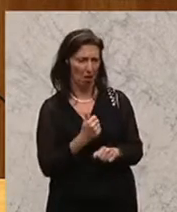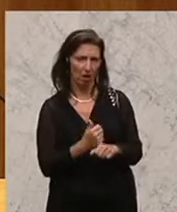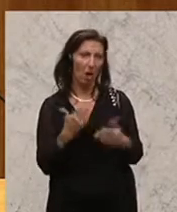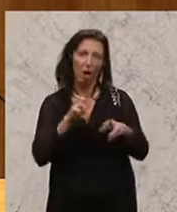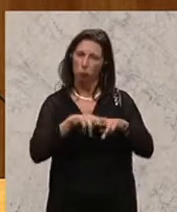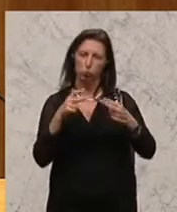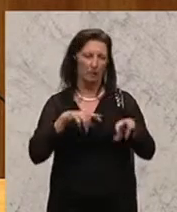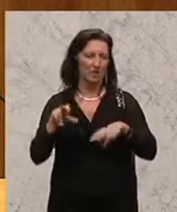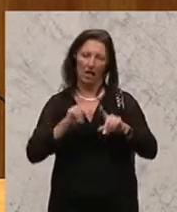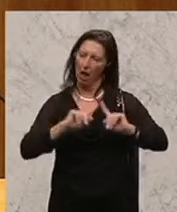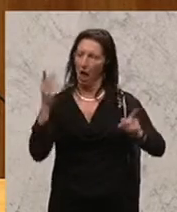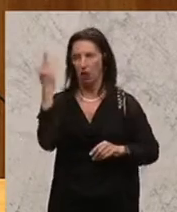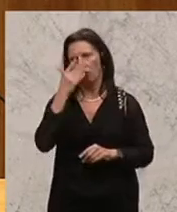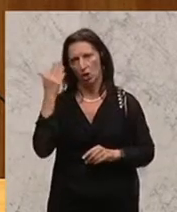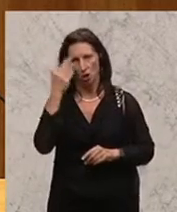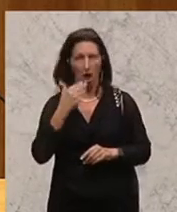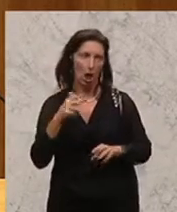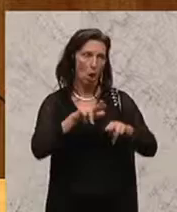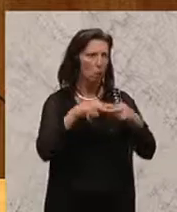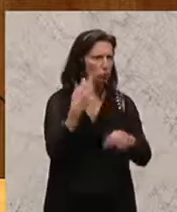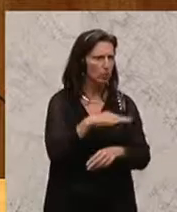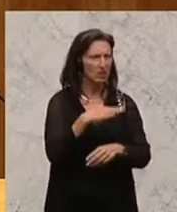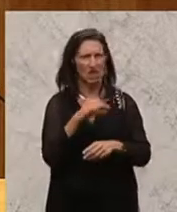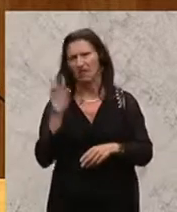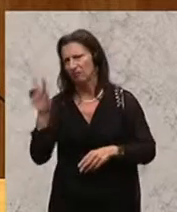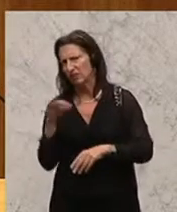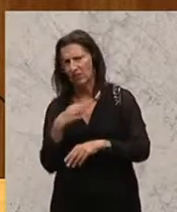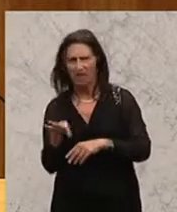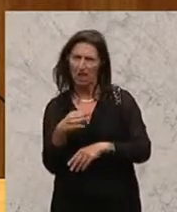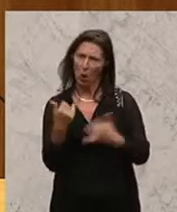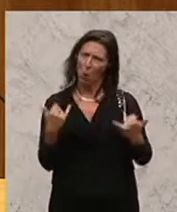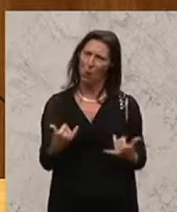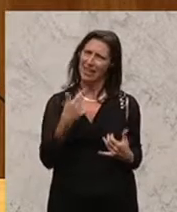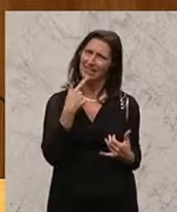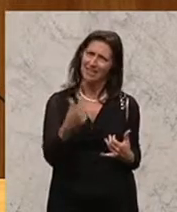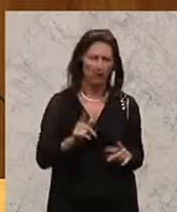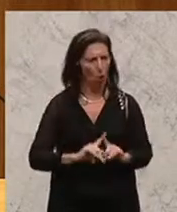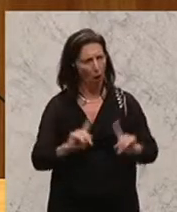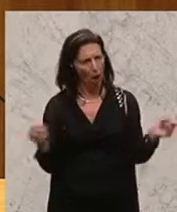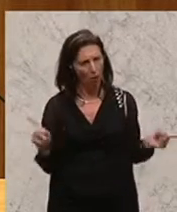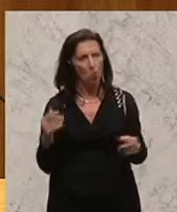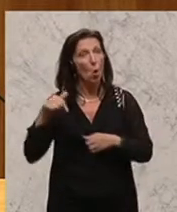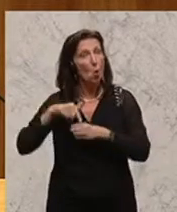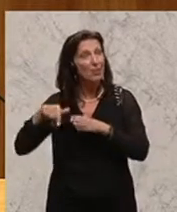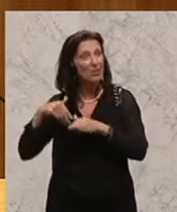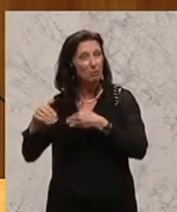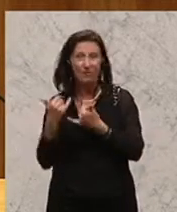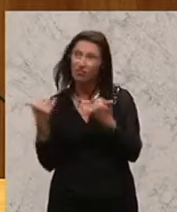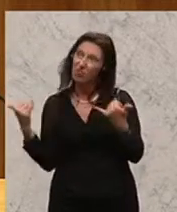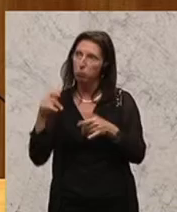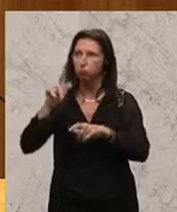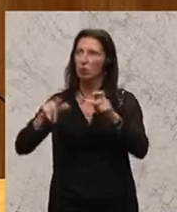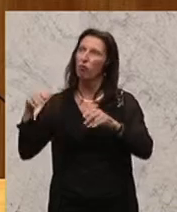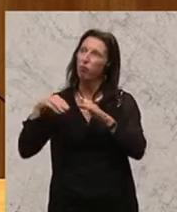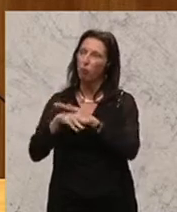die Art und Weise, wie Bundeskanzler und Vizekanzler das heute erklärt haben. Und das ist nicht die Art und Weise, wie die Innenministerin mit Flüchtlingen umgeht. Hier